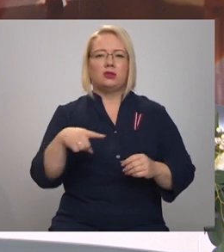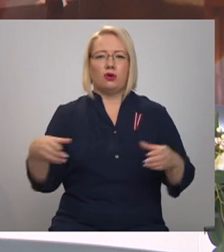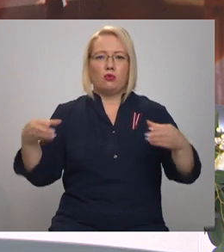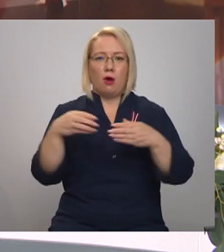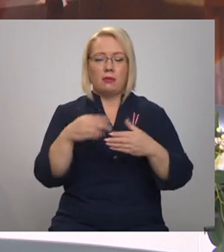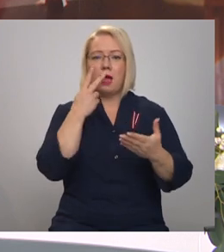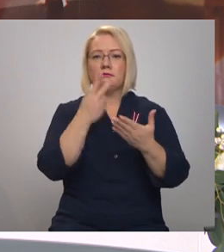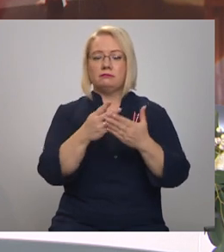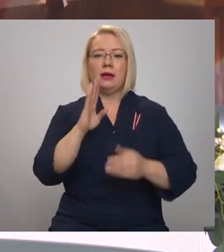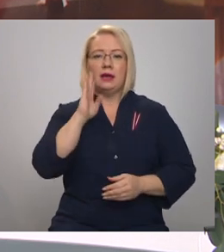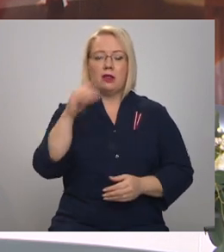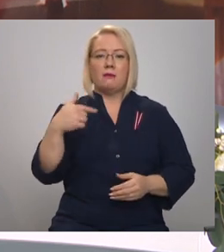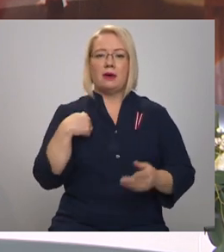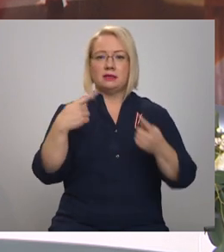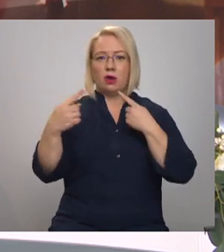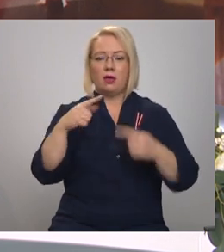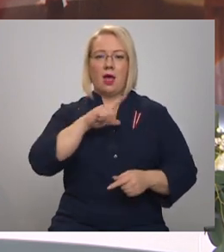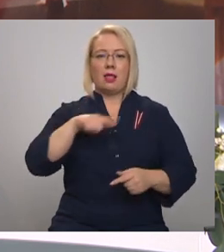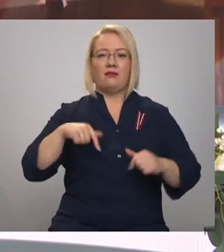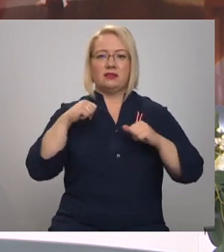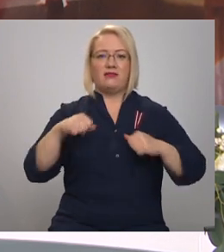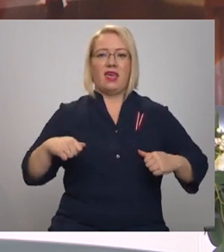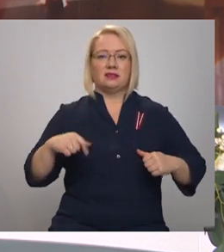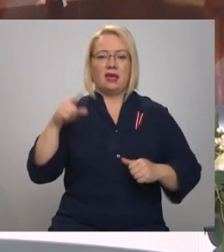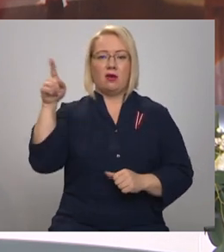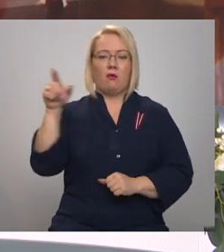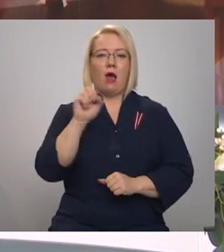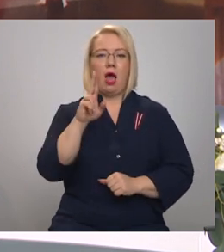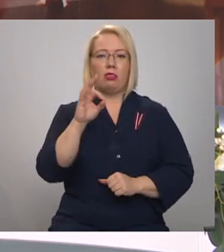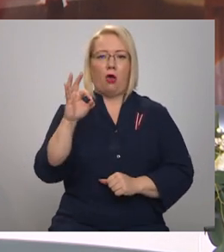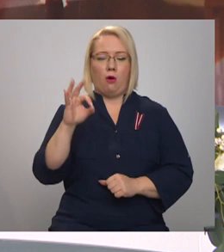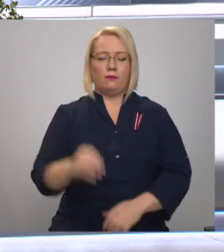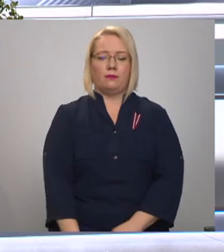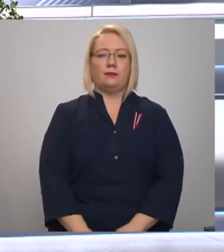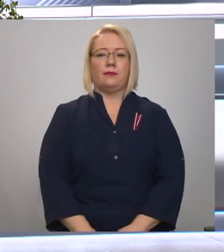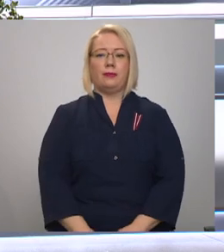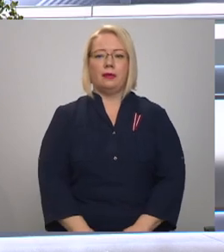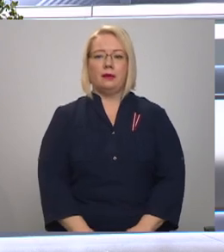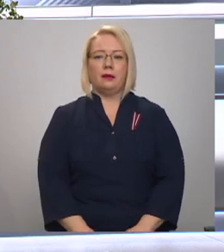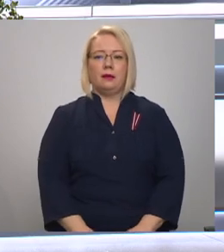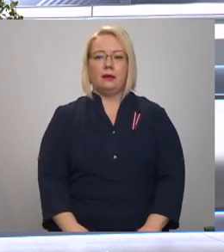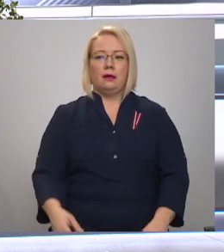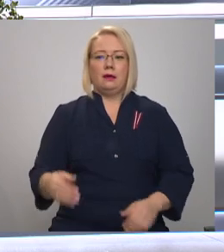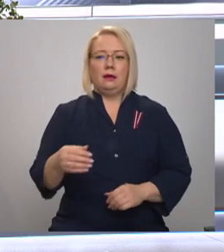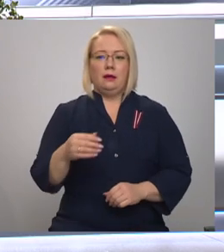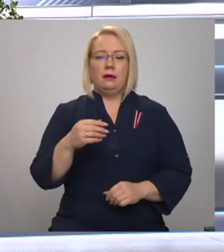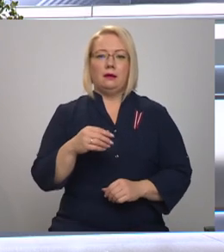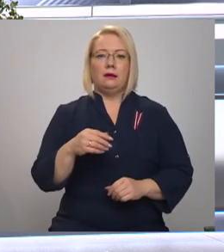mēs arī nāsimies ar Latvijas vēstnieku Ano Ženēvā, Bakhtioru Hasanu. Labrīt! Labrīt!